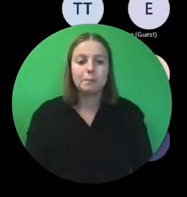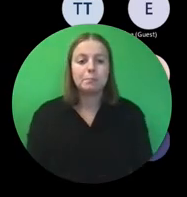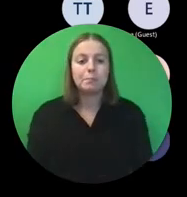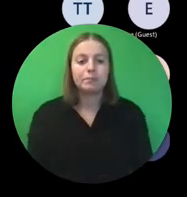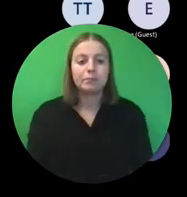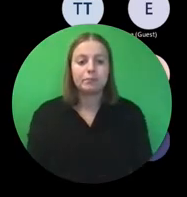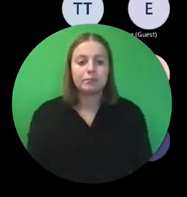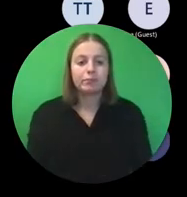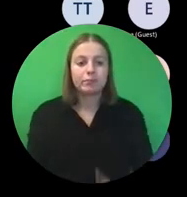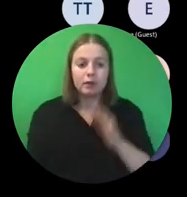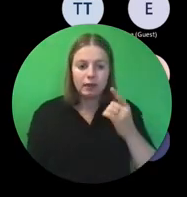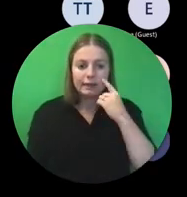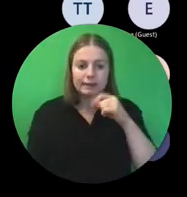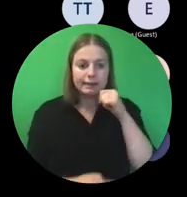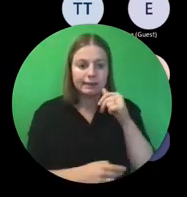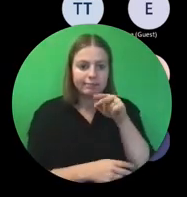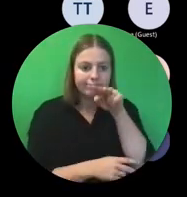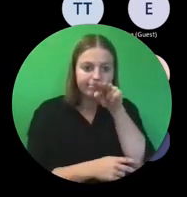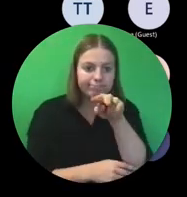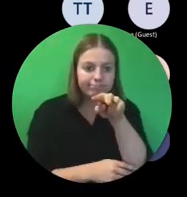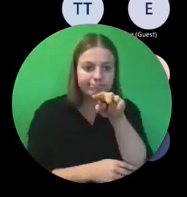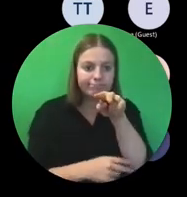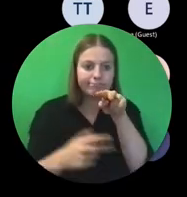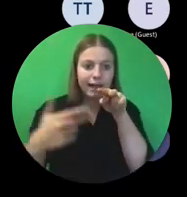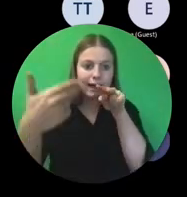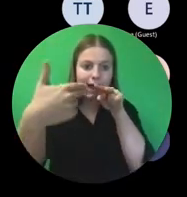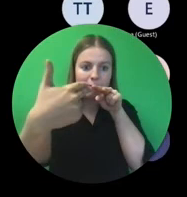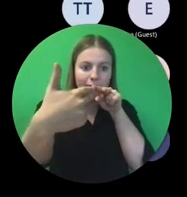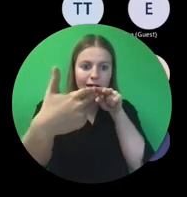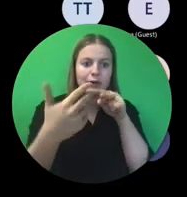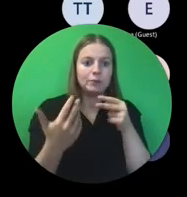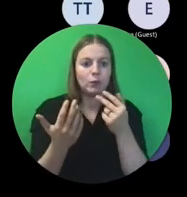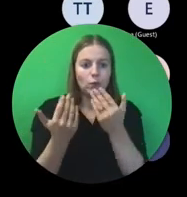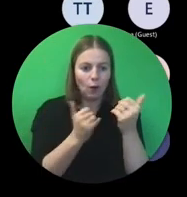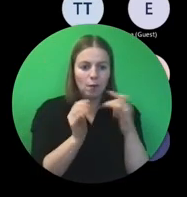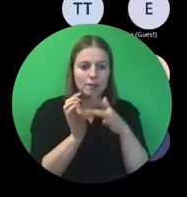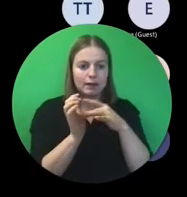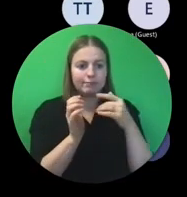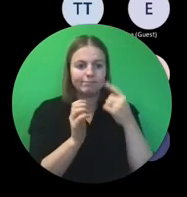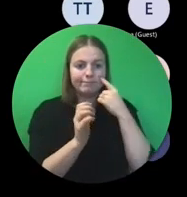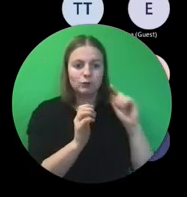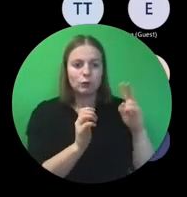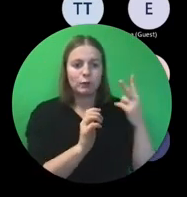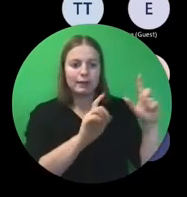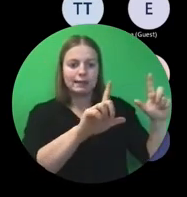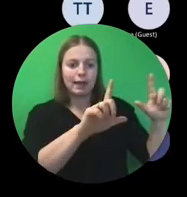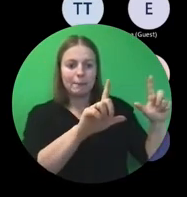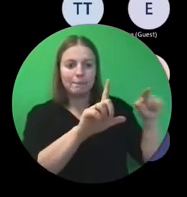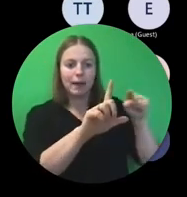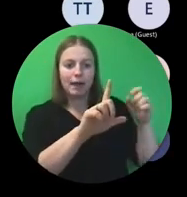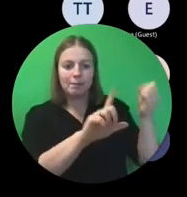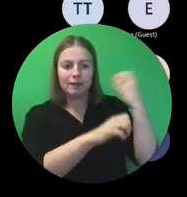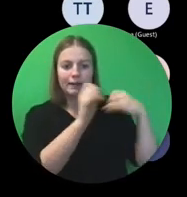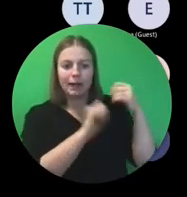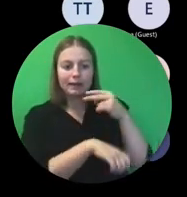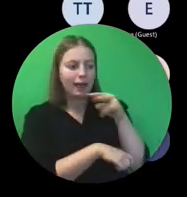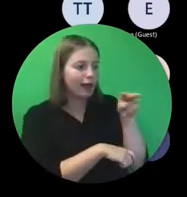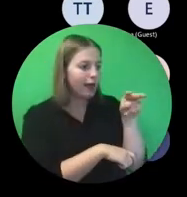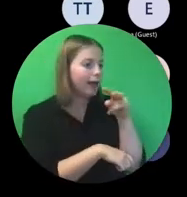Je zal zien dat ik niet recht in de camera kijk altijd, omdat ik de presentatie heb staan op een tweede scherm. Voilà.